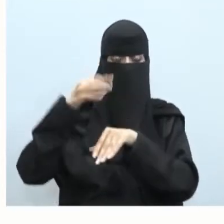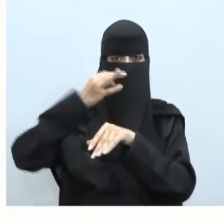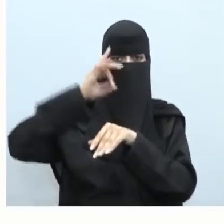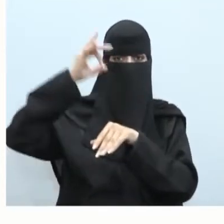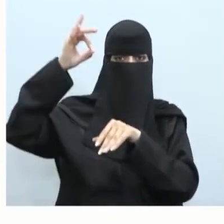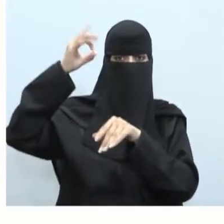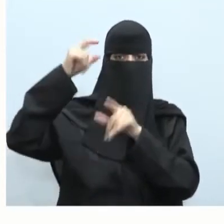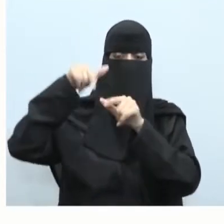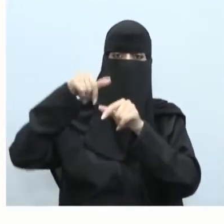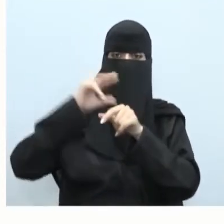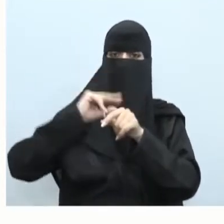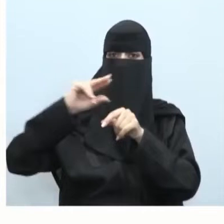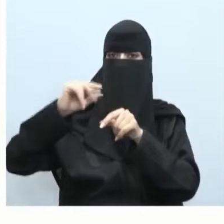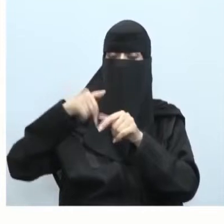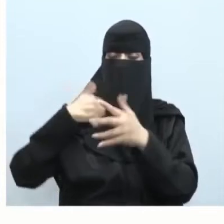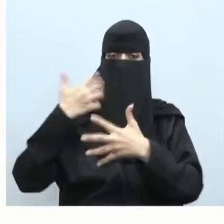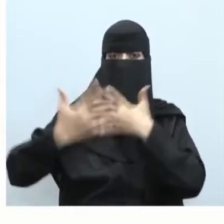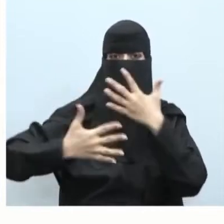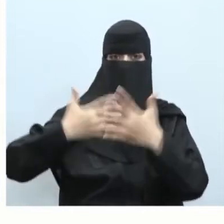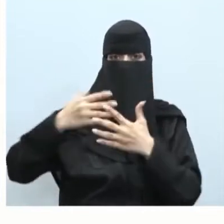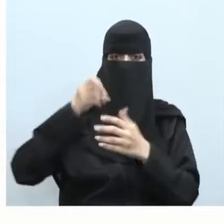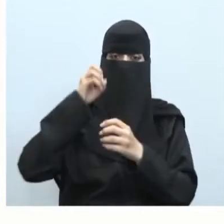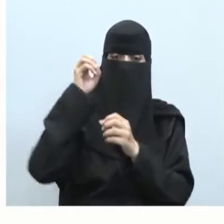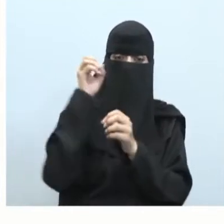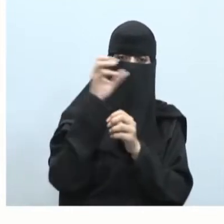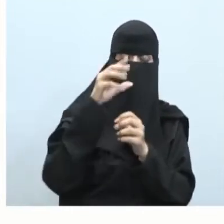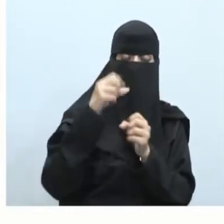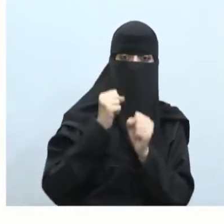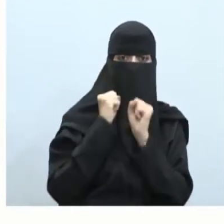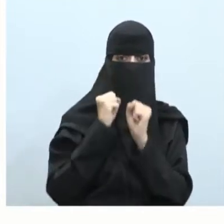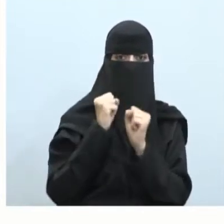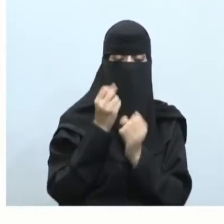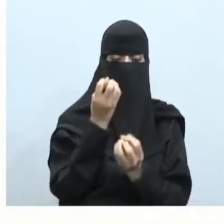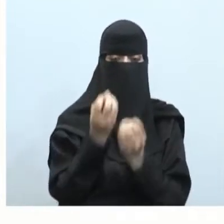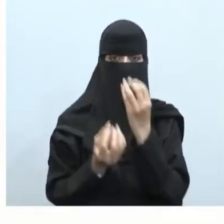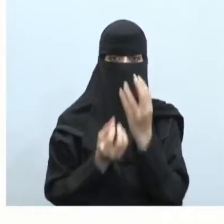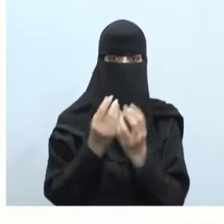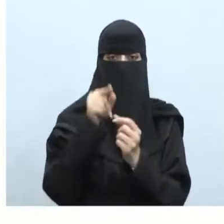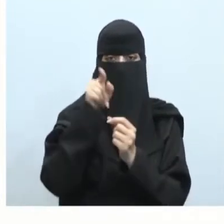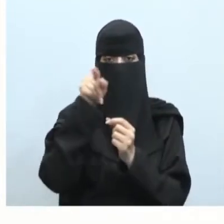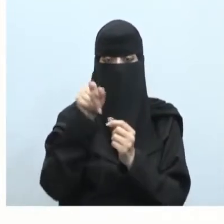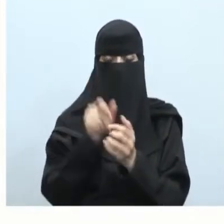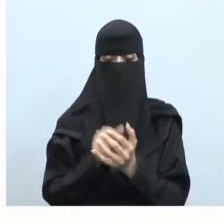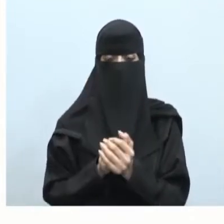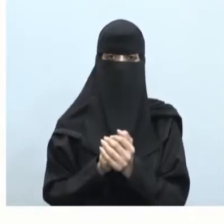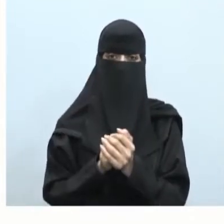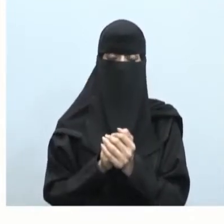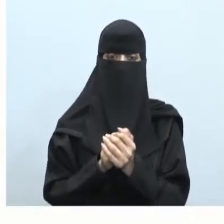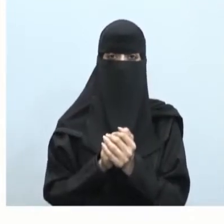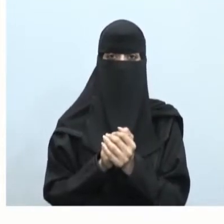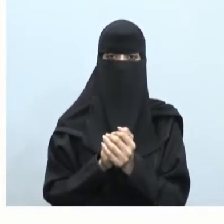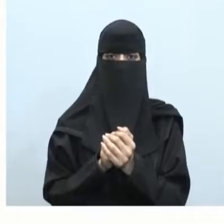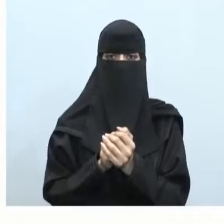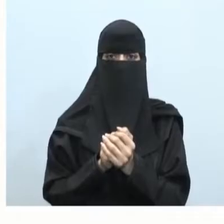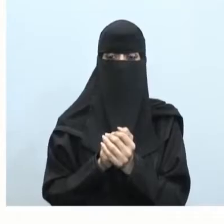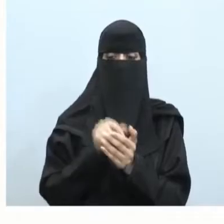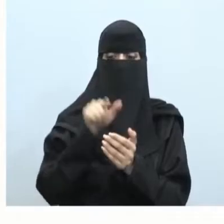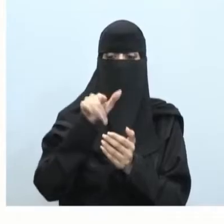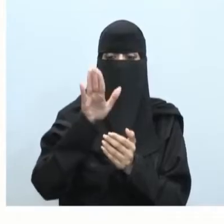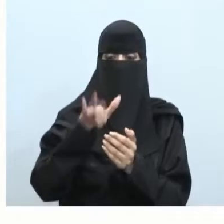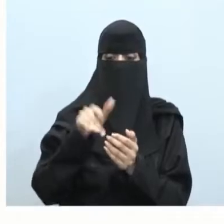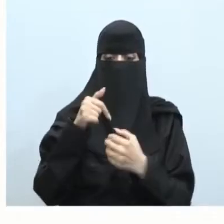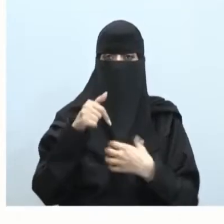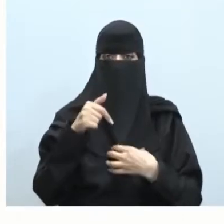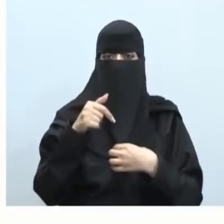تبعاً للطاقة والوهج وقوة الاحتراق فيها وتعد الشعراء